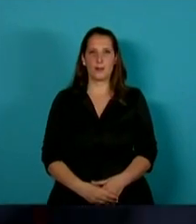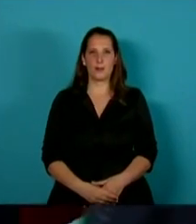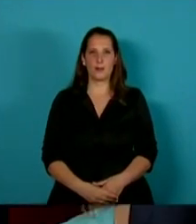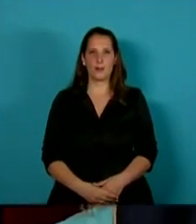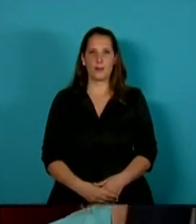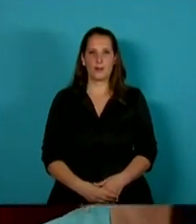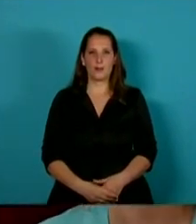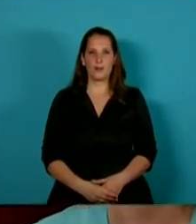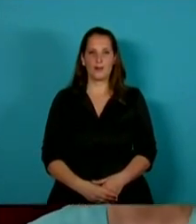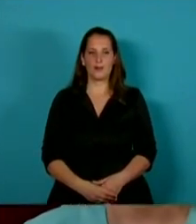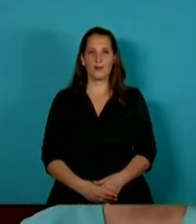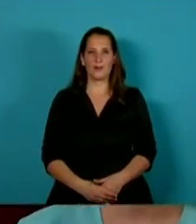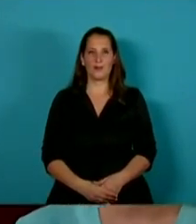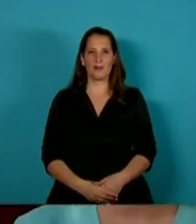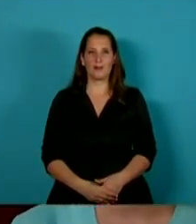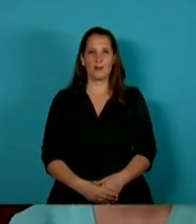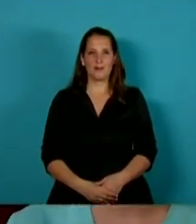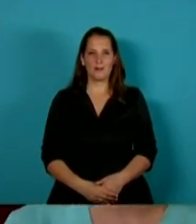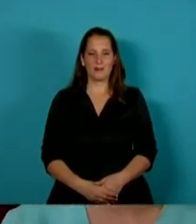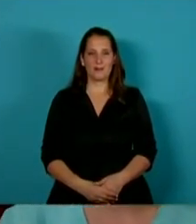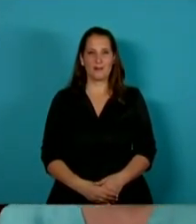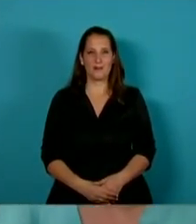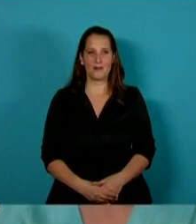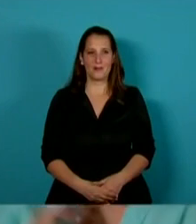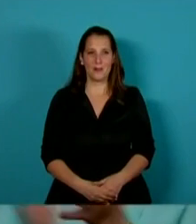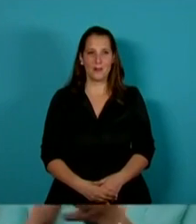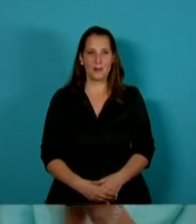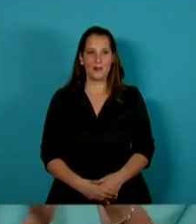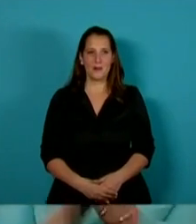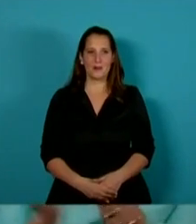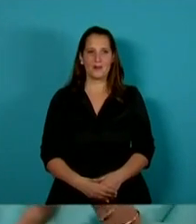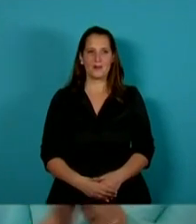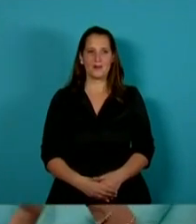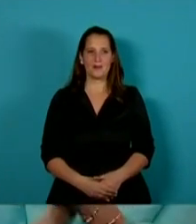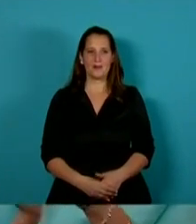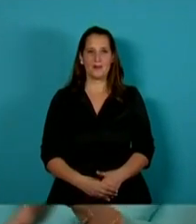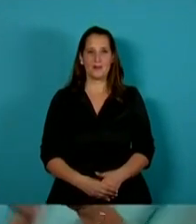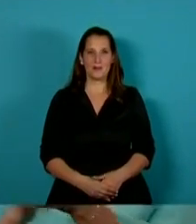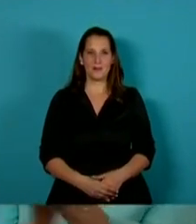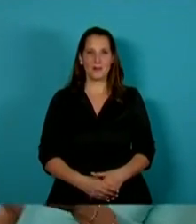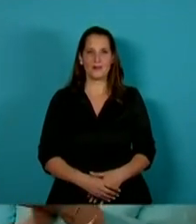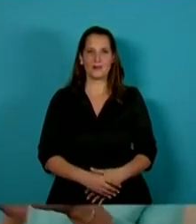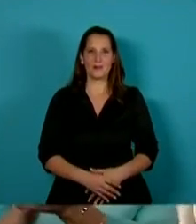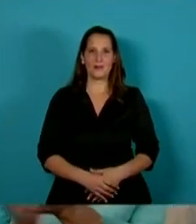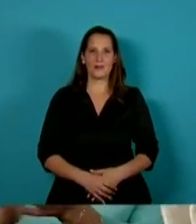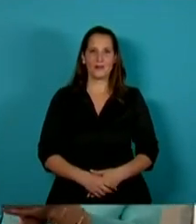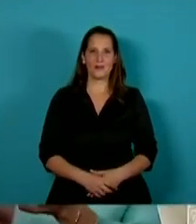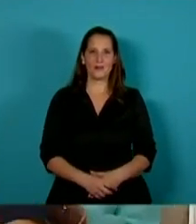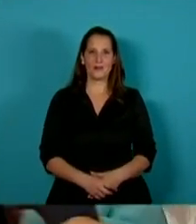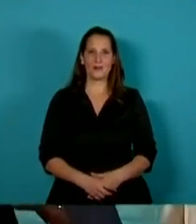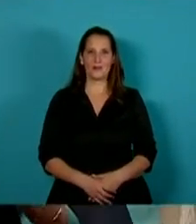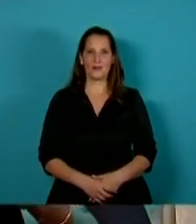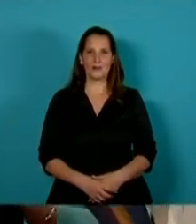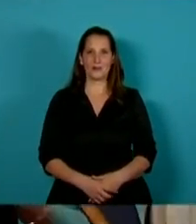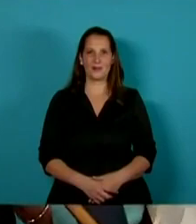Il a reçu l'écharpe présidentielle des mains de son prédécesseur, le libéral Mauricio Macri. Le péroniste de centre-gauche Alberto Fernandez a été